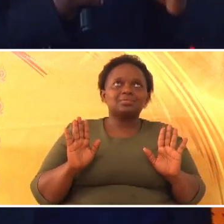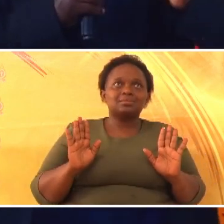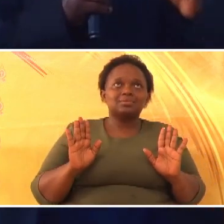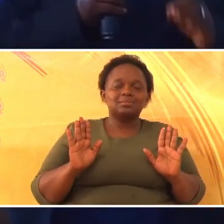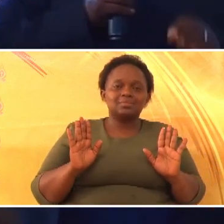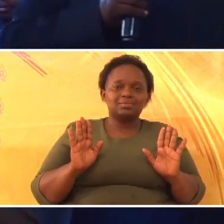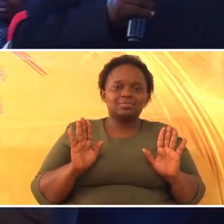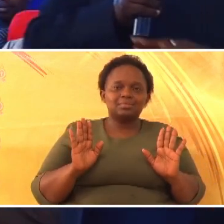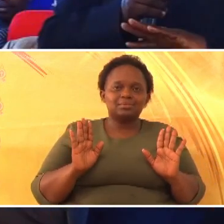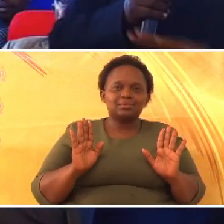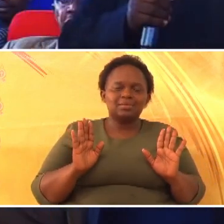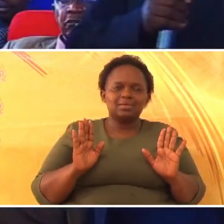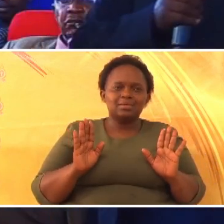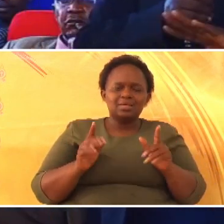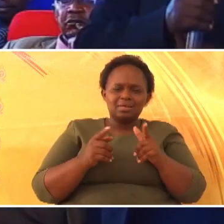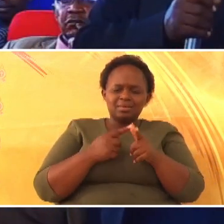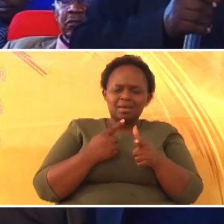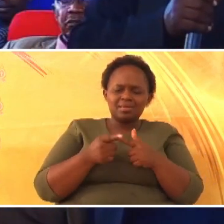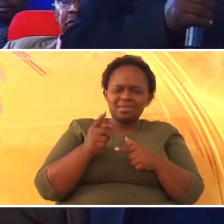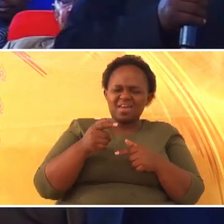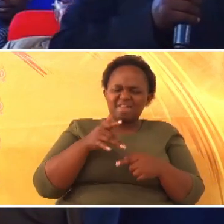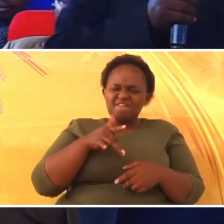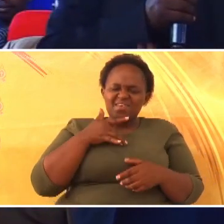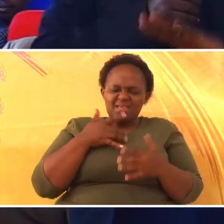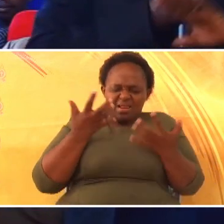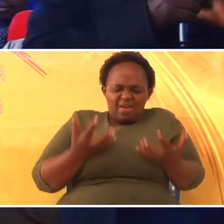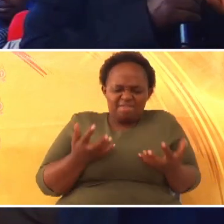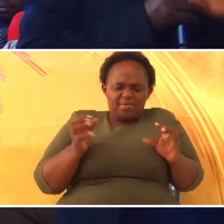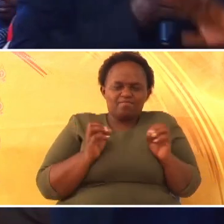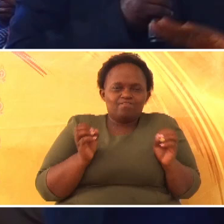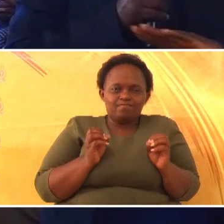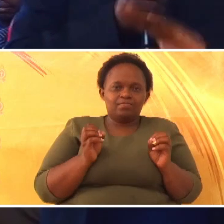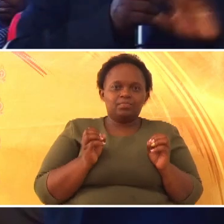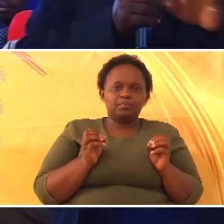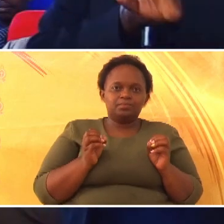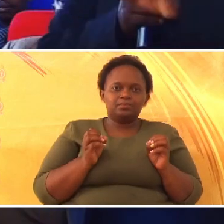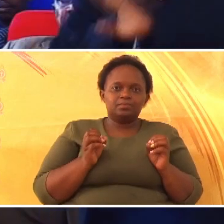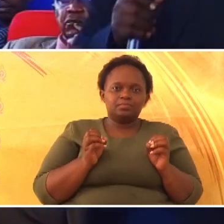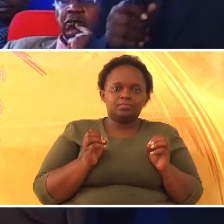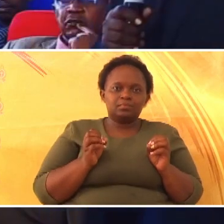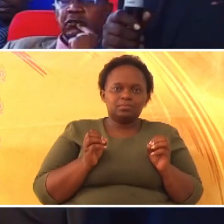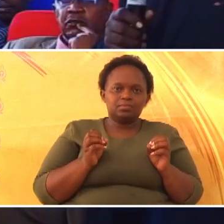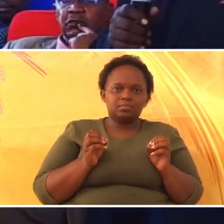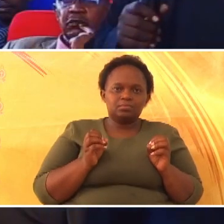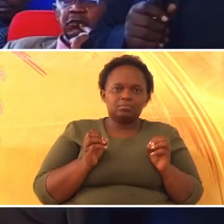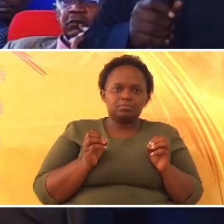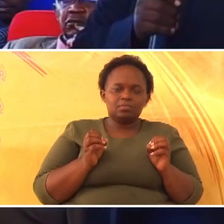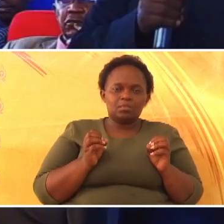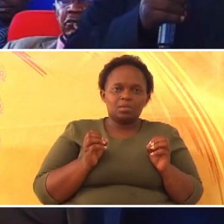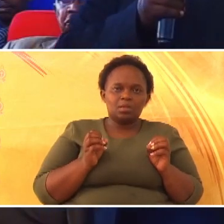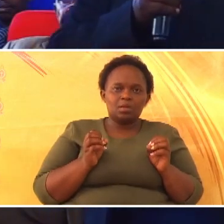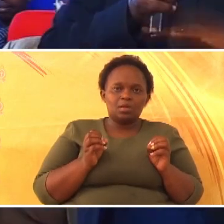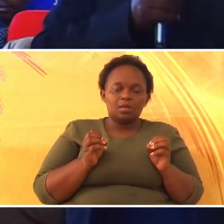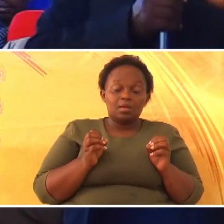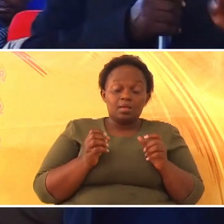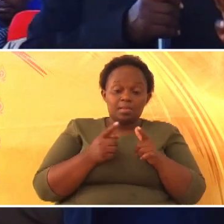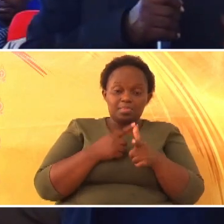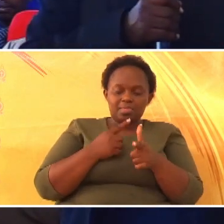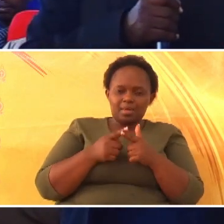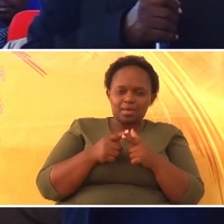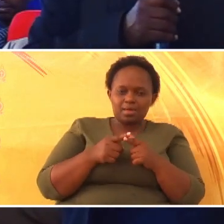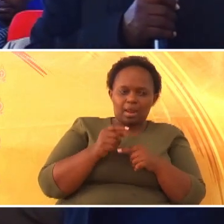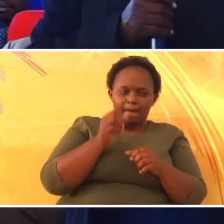hili asiwe na mzigo wote ambao unasubua. Ili aweze